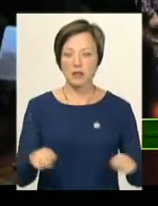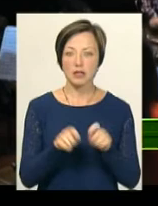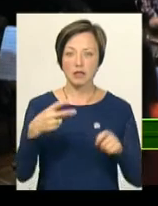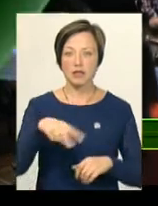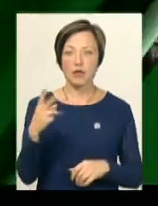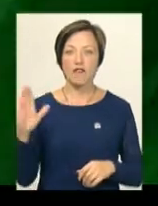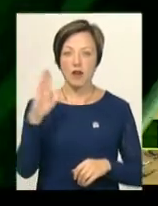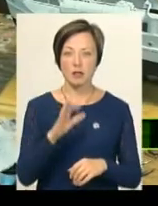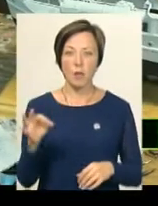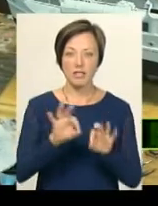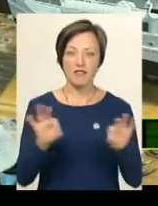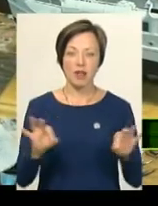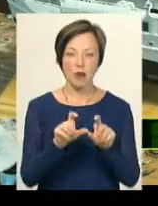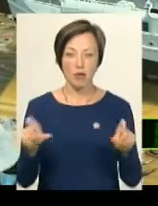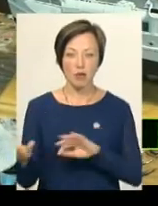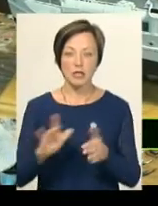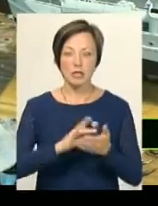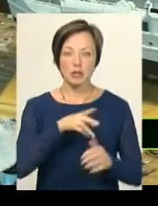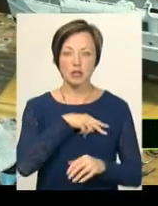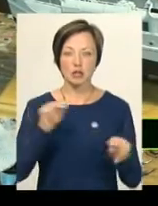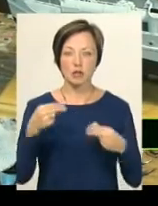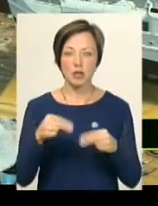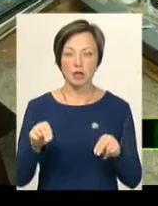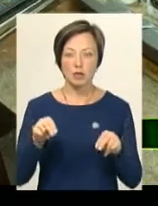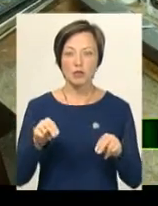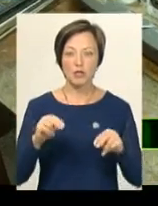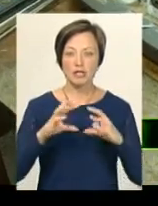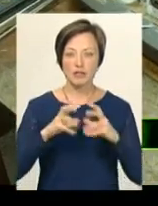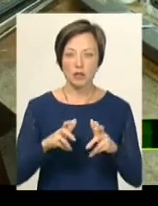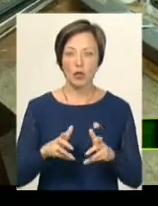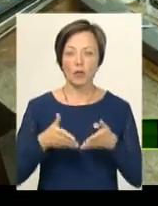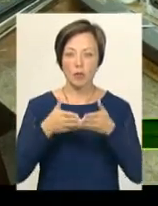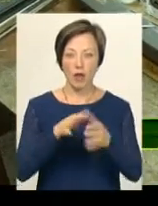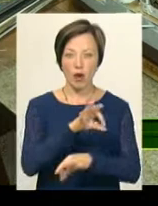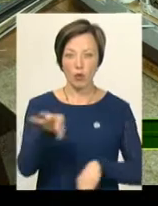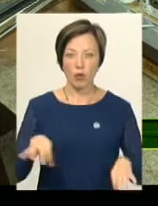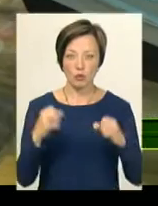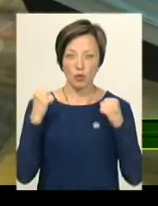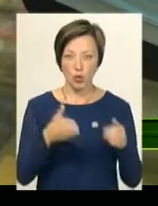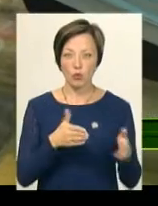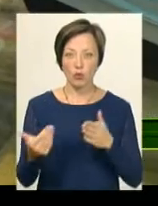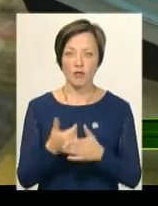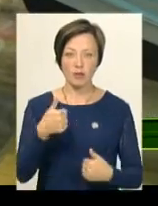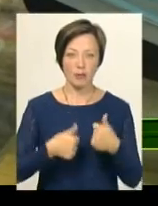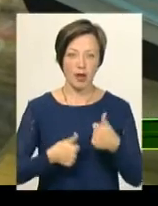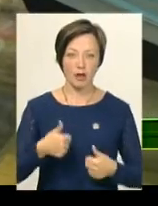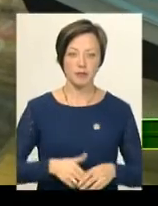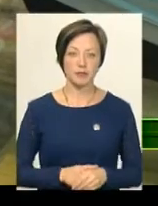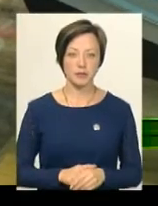обласній філармонії. Срібний призер Чемпіонату світу судномодельного спорту Юрій Геркавенко готується до нових змагань.